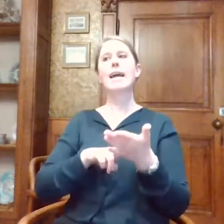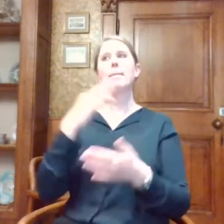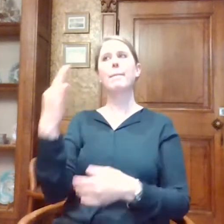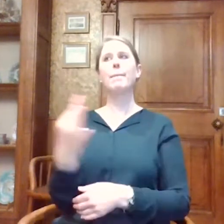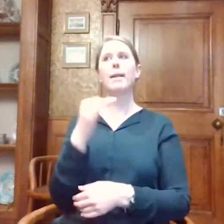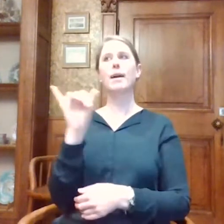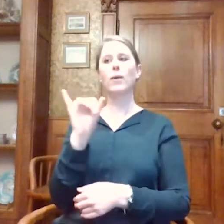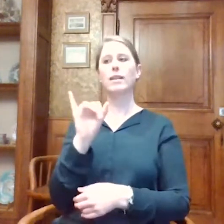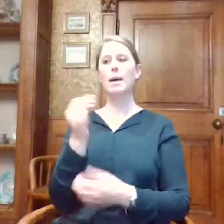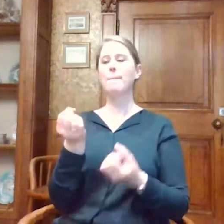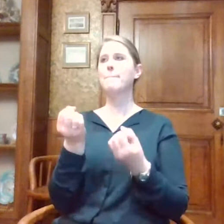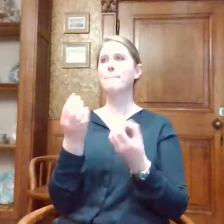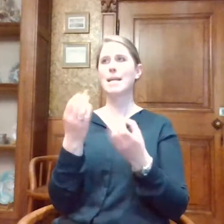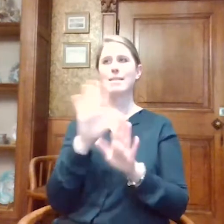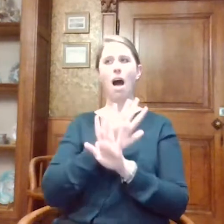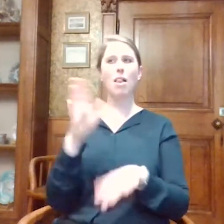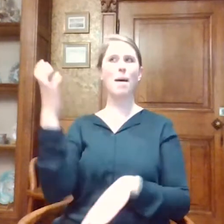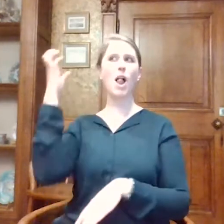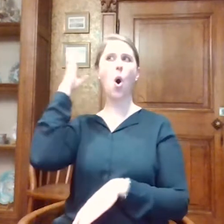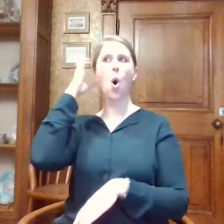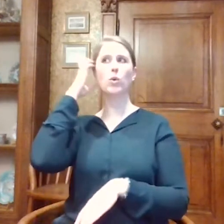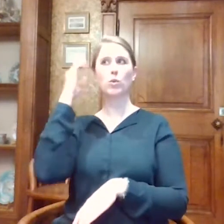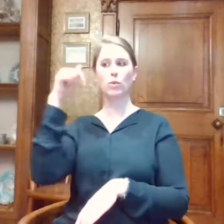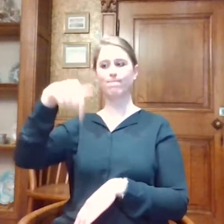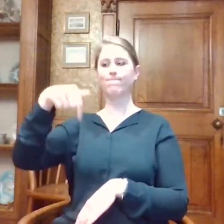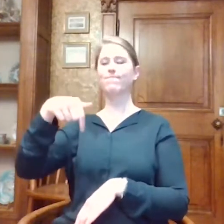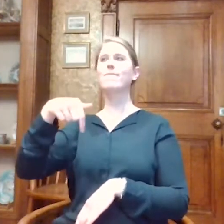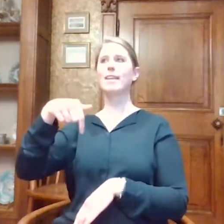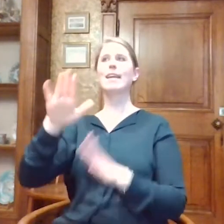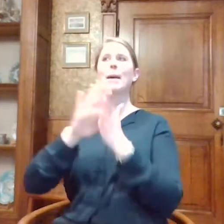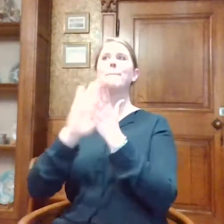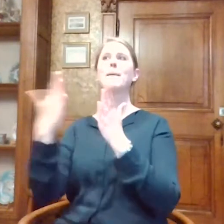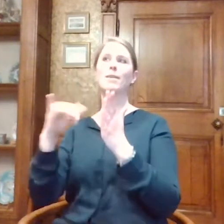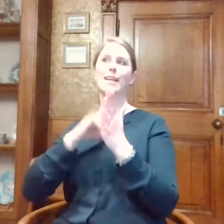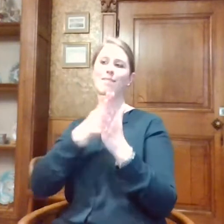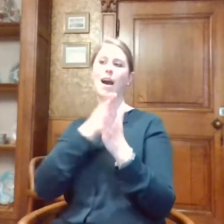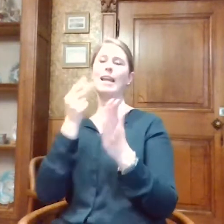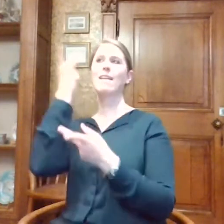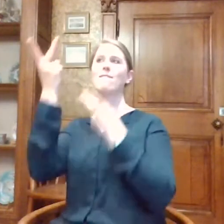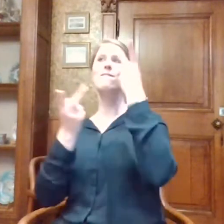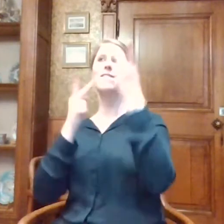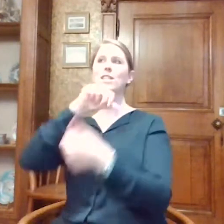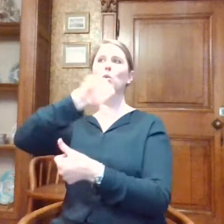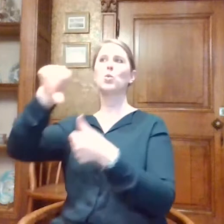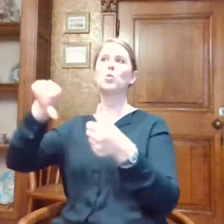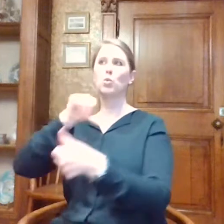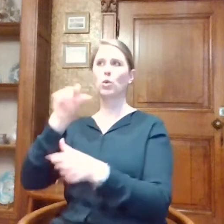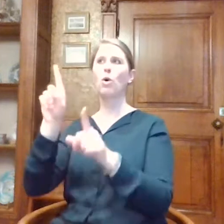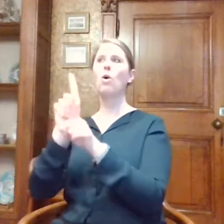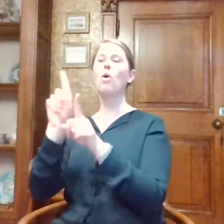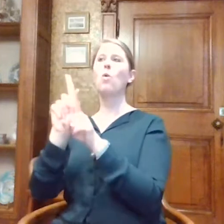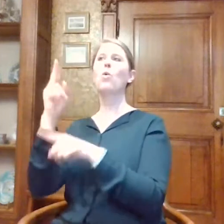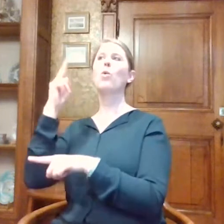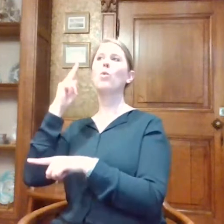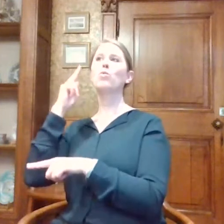eigenlijk allemaal dat het audiotours zijn en dat wij de enigen zijn die een visiotour hebben samen met de Dove